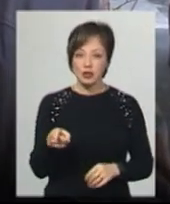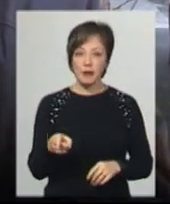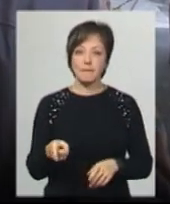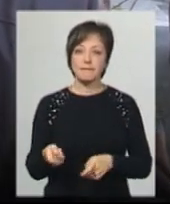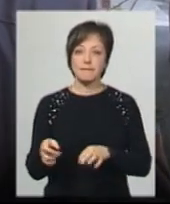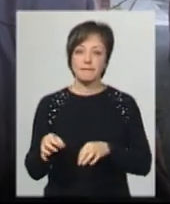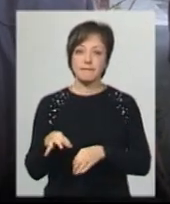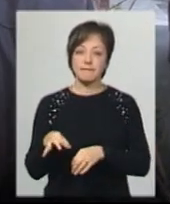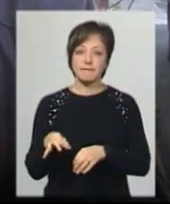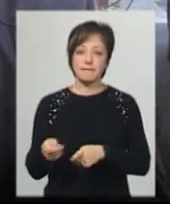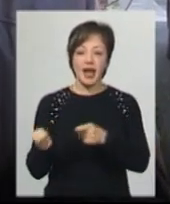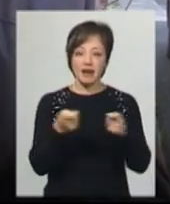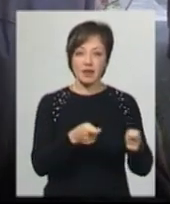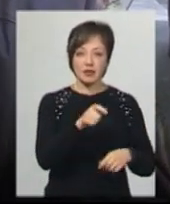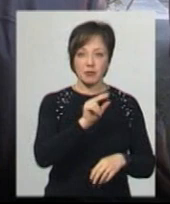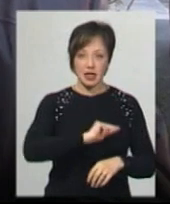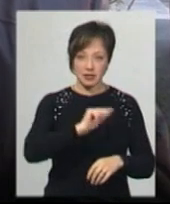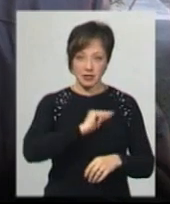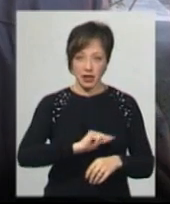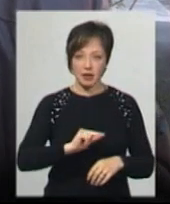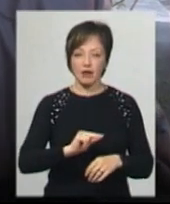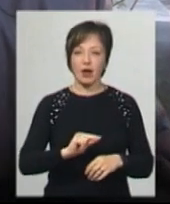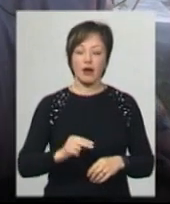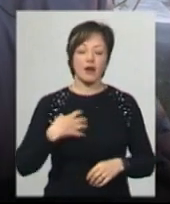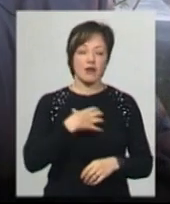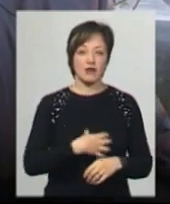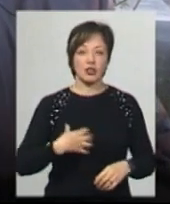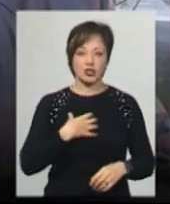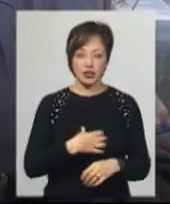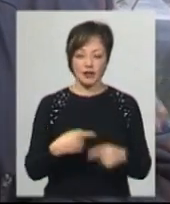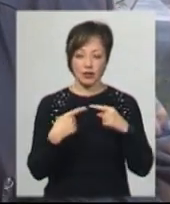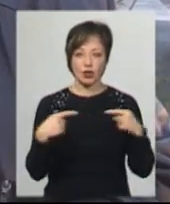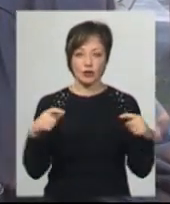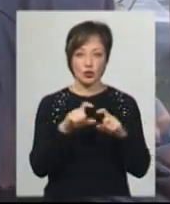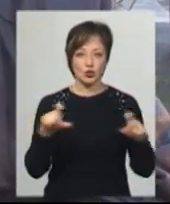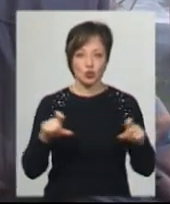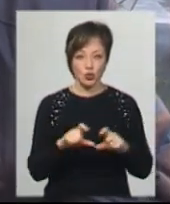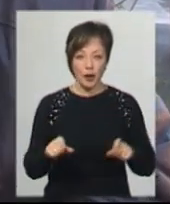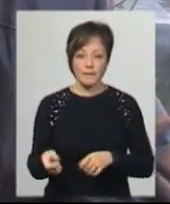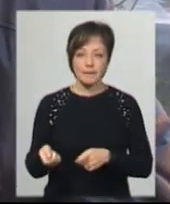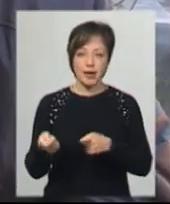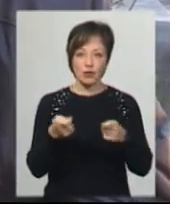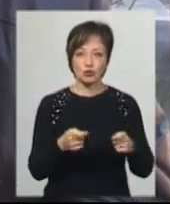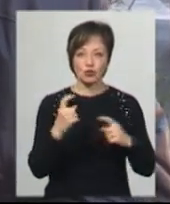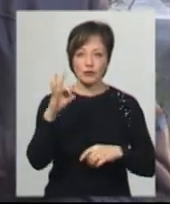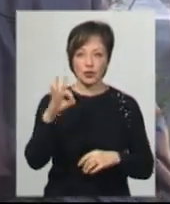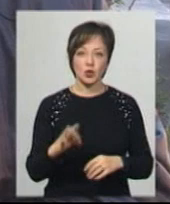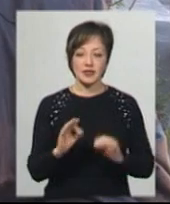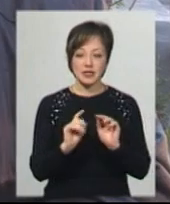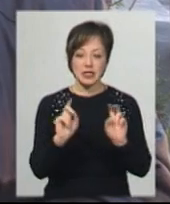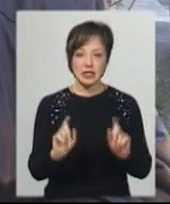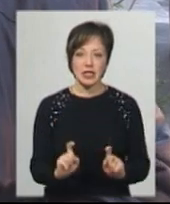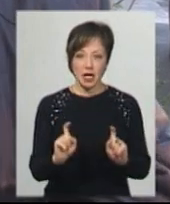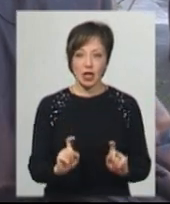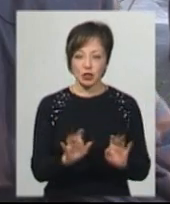працівників критичної інфраструктури відповідно до постанови Кабінету міністрів перевозиться 100% сидячих місць. В